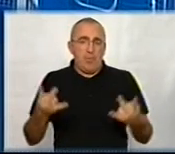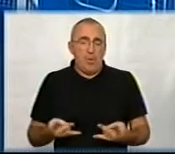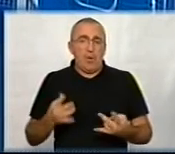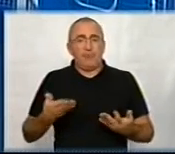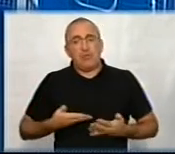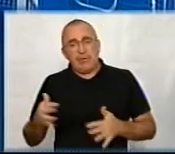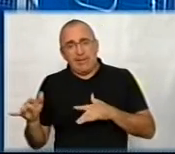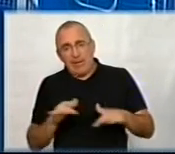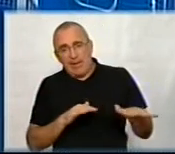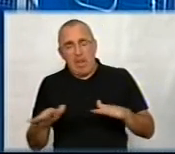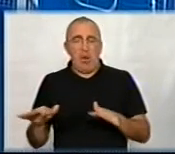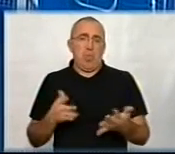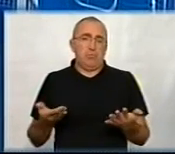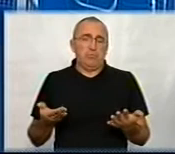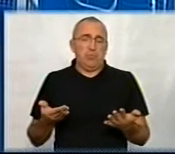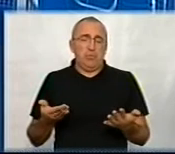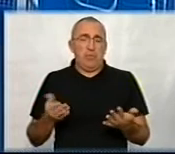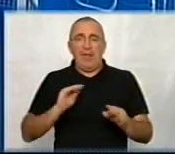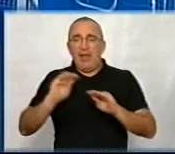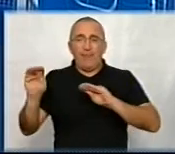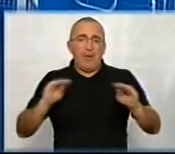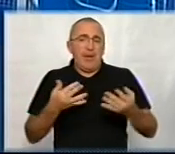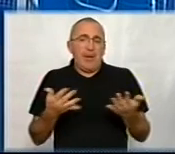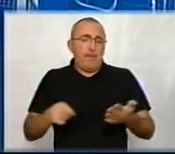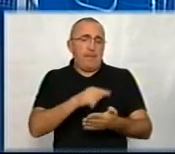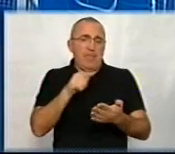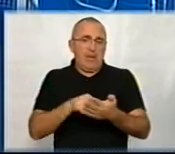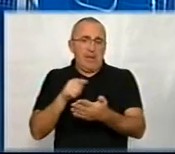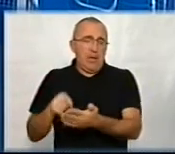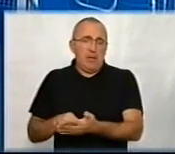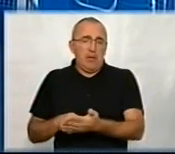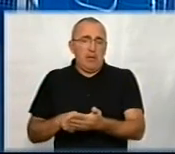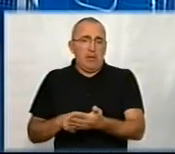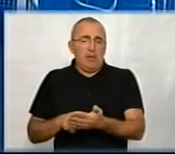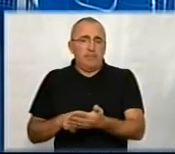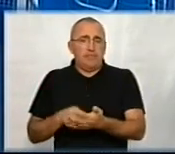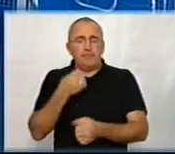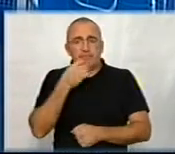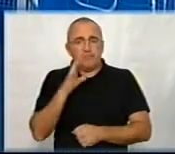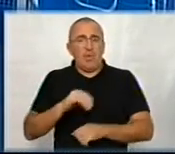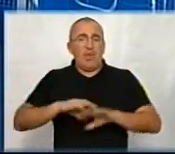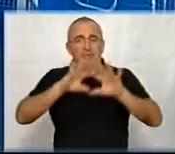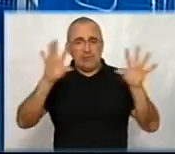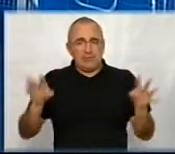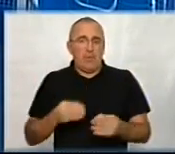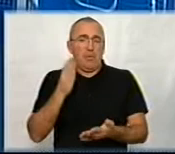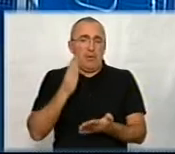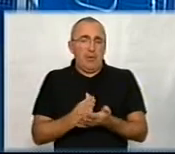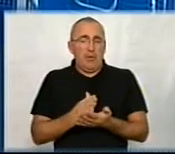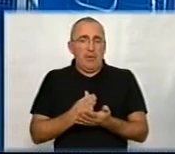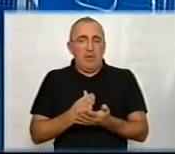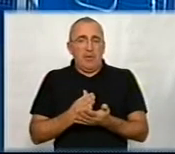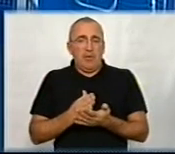життєдіяльності, там, інфраструктурних якихось питаннях. Ви знаєте, у нас в цілому є такі, як кажуть,